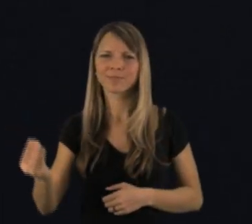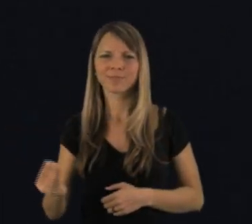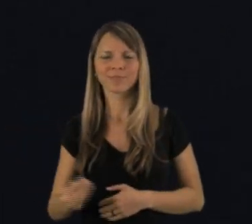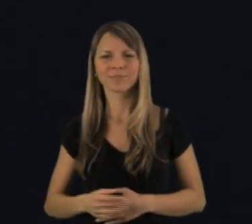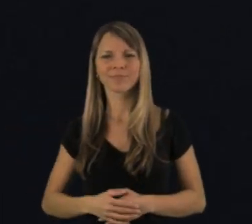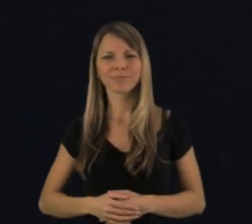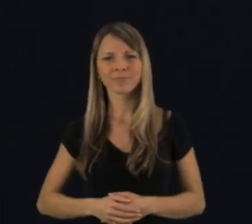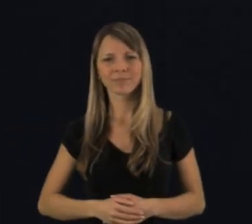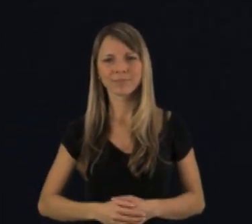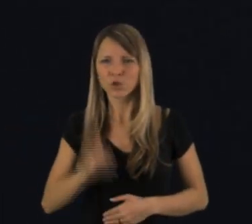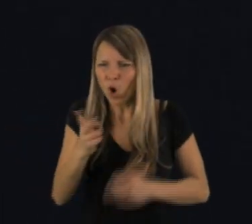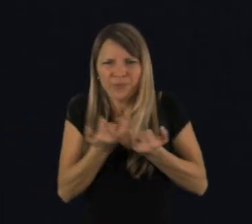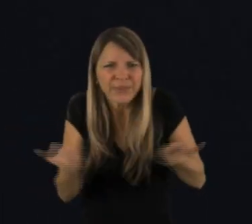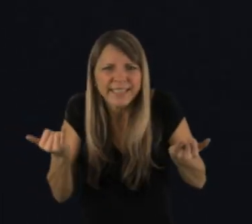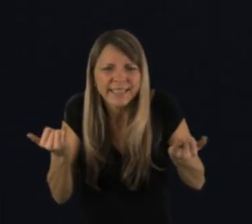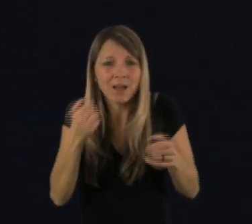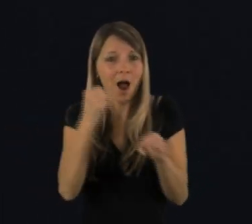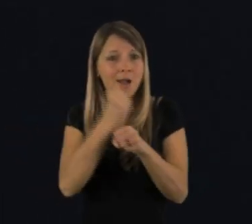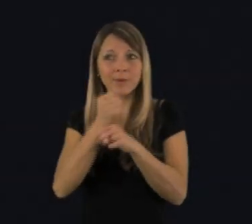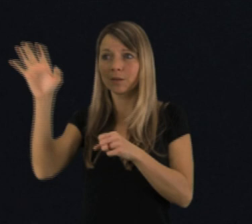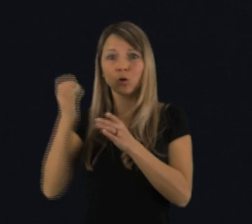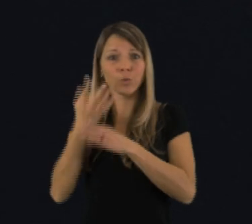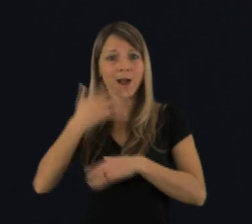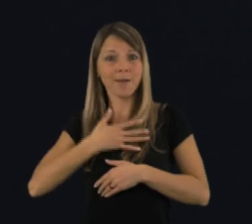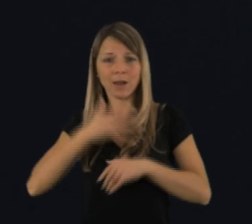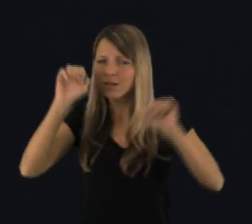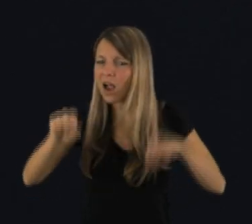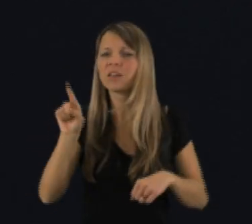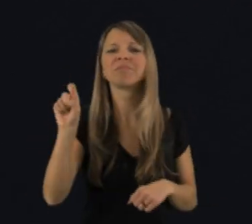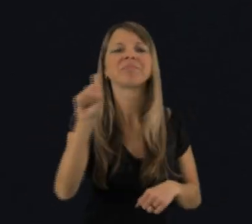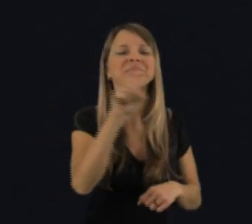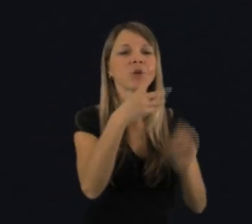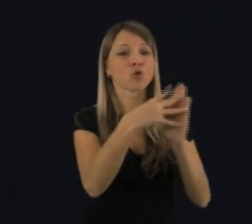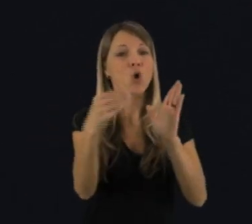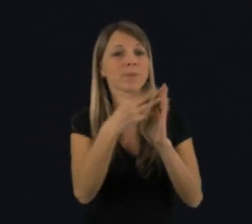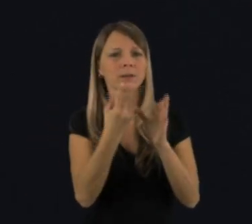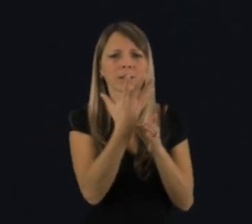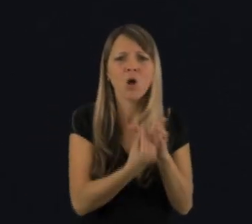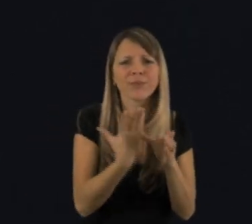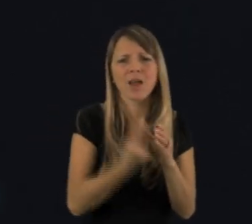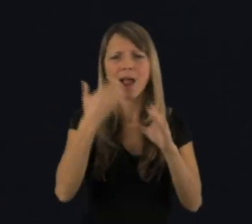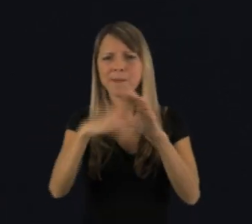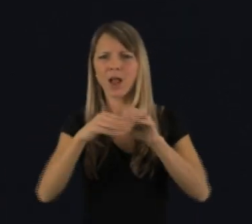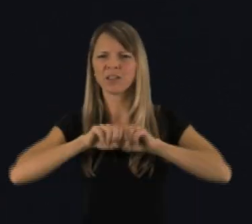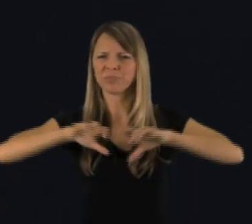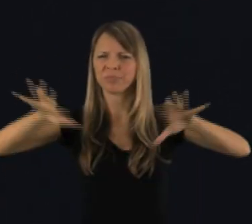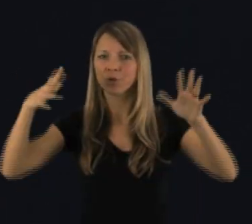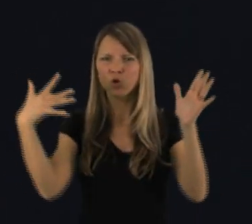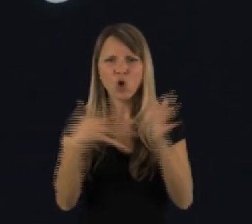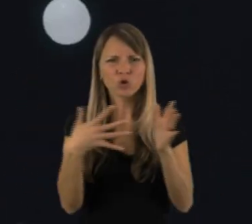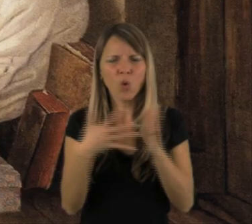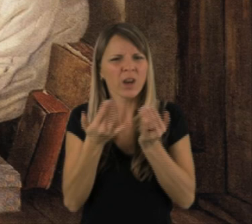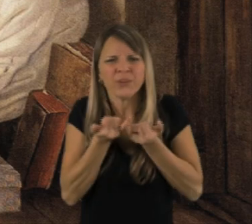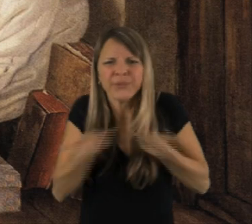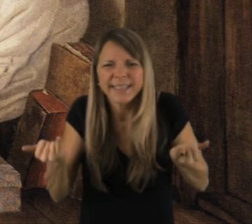können. Doch wie soll das gehen, wenn die Arbeit eines Urhebers mit wenigen Klicks kopiert und in alle Welt versendet werden kann? Stehen wir vor der Rückkehr